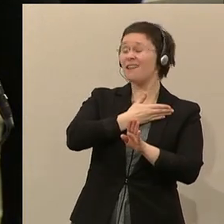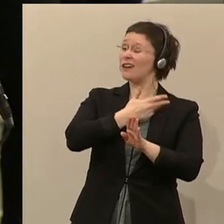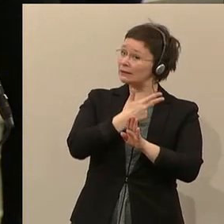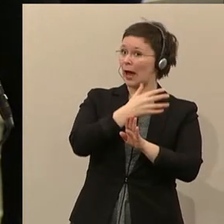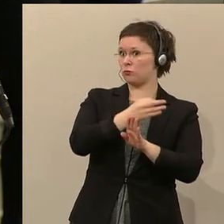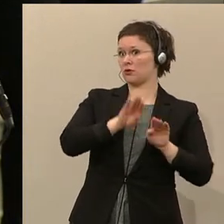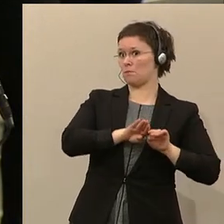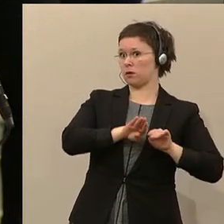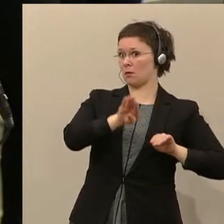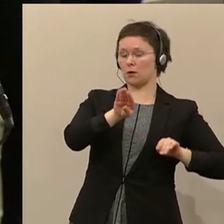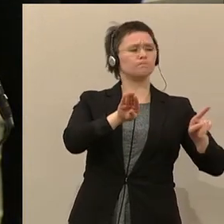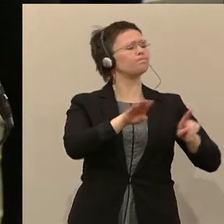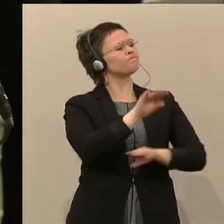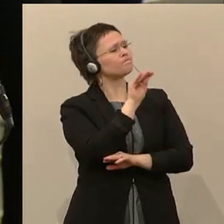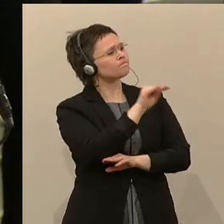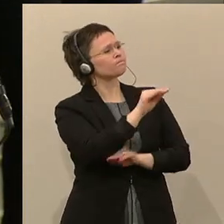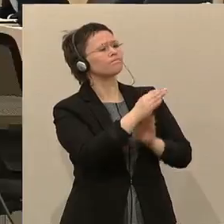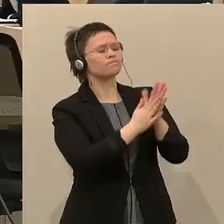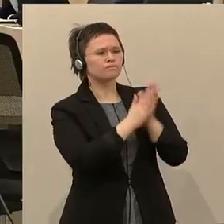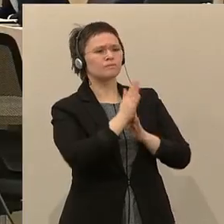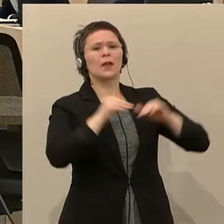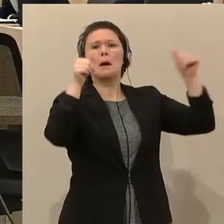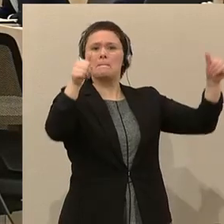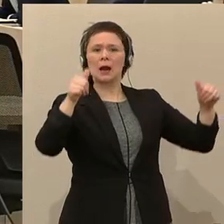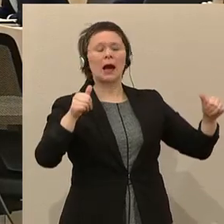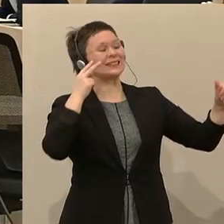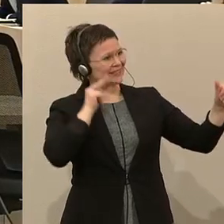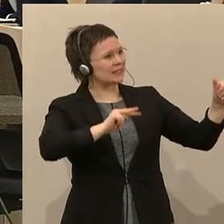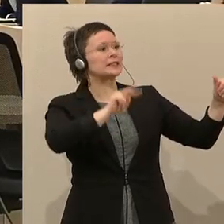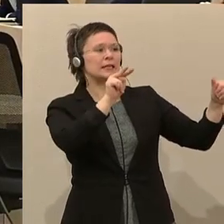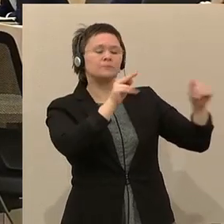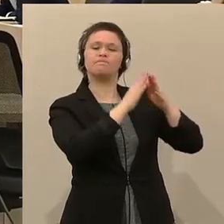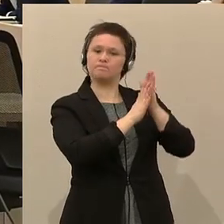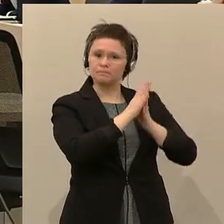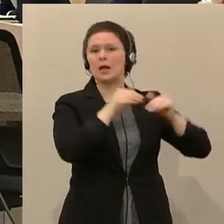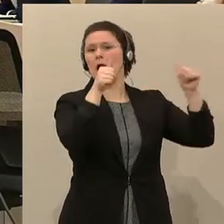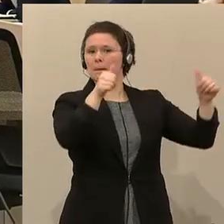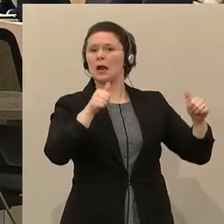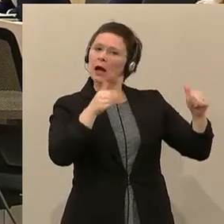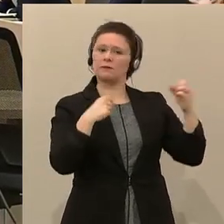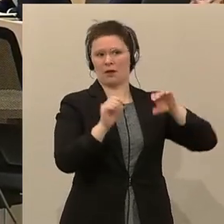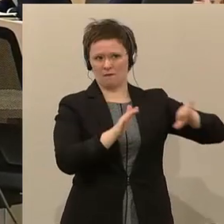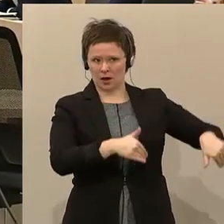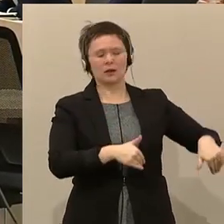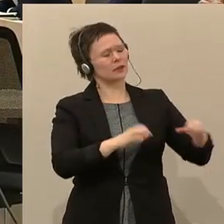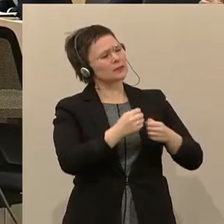Ich darf Sie ersuchen, die Plakate wurden gesehen, wieder einzufahren. Ich glaube, es ist klar, was Sie zum Ausdruck bringen.